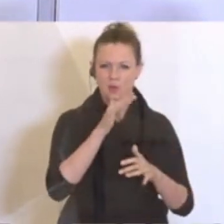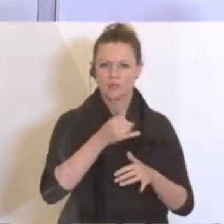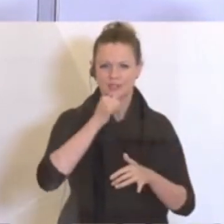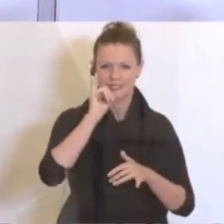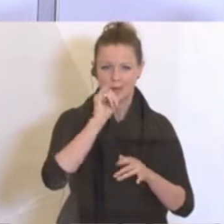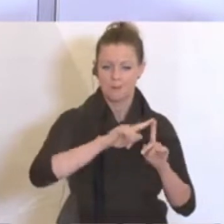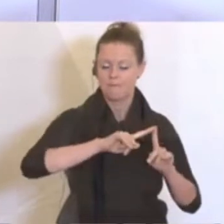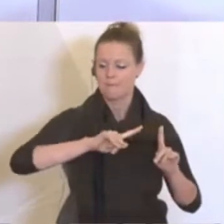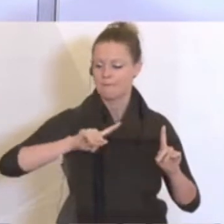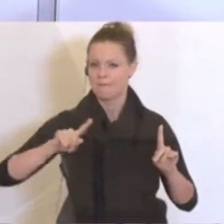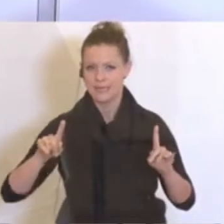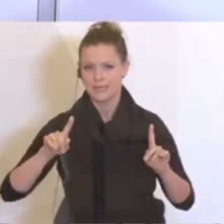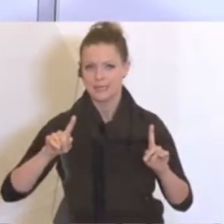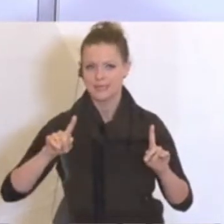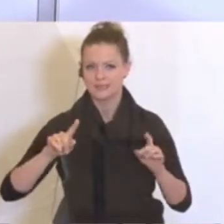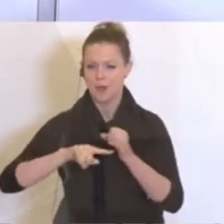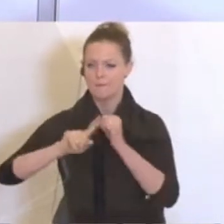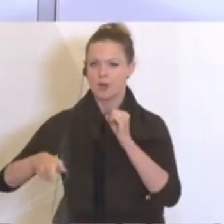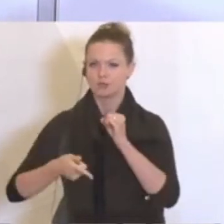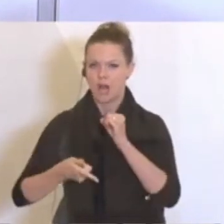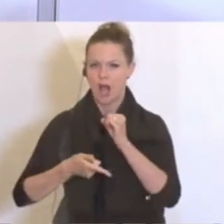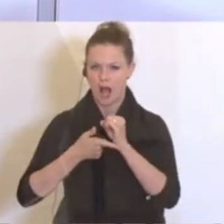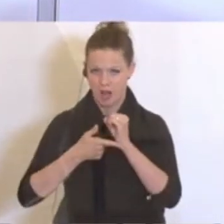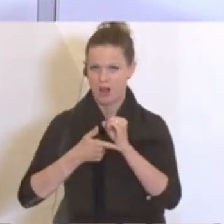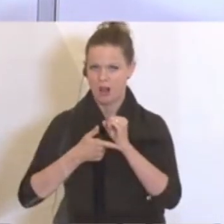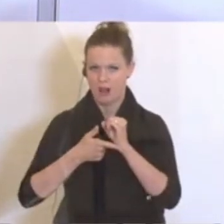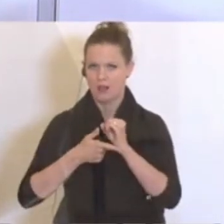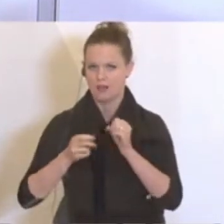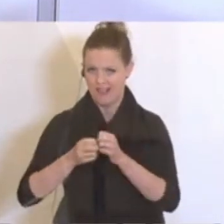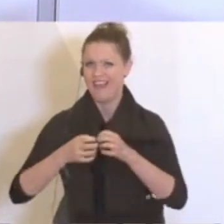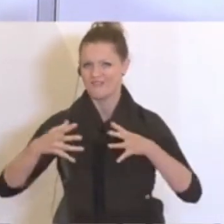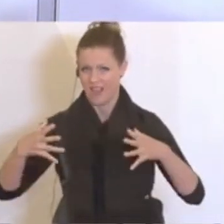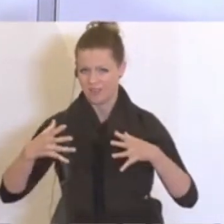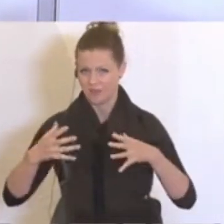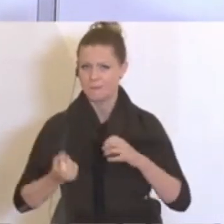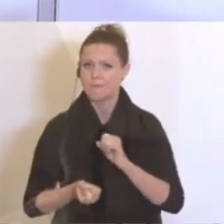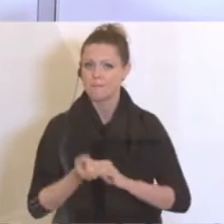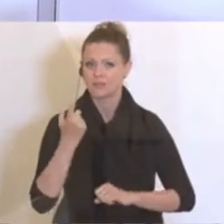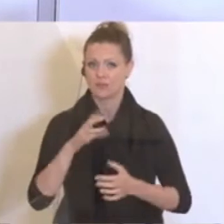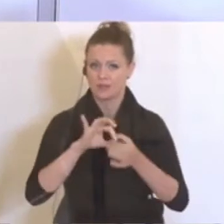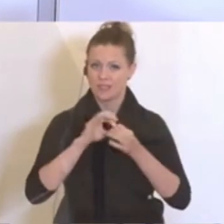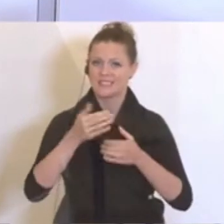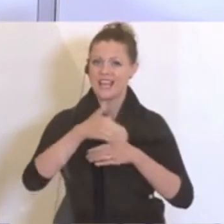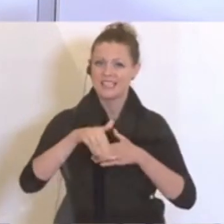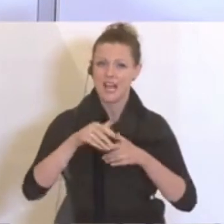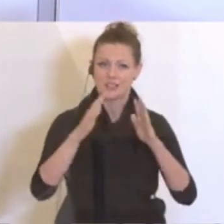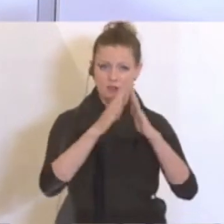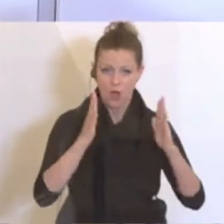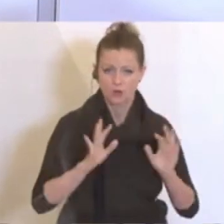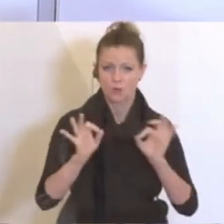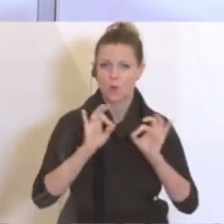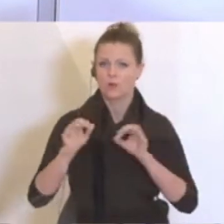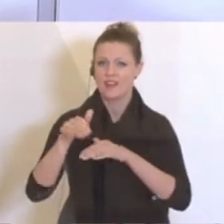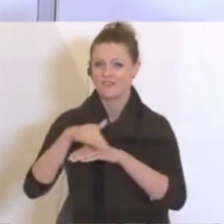einer Ausweitung der Pauschalierung, um insbesondere auch Gasthäuser, Wirtshäuser im